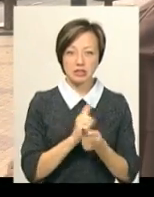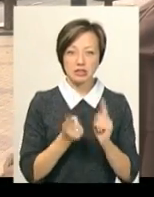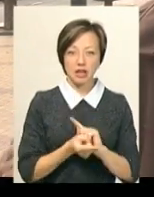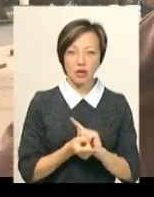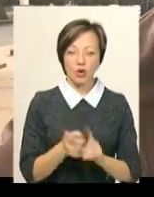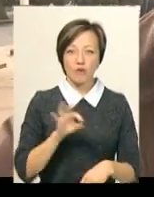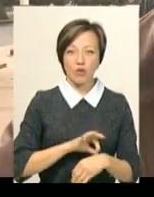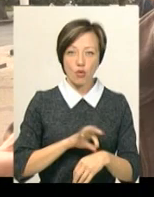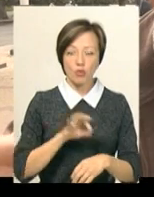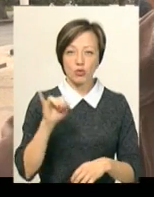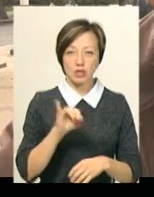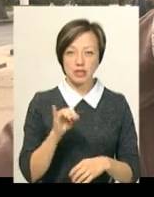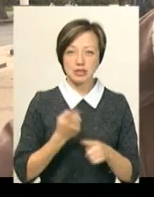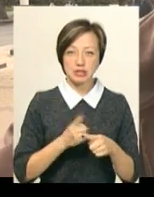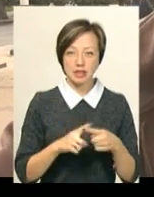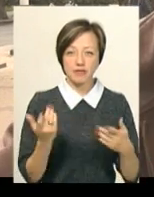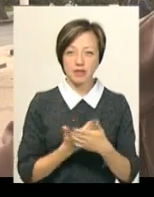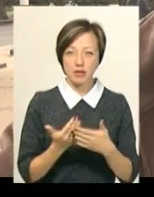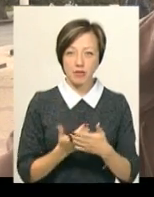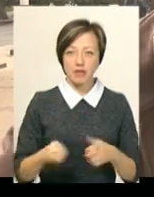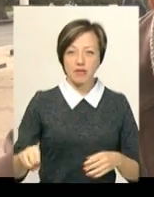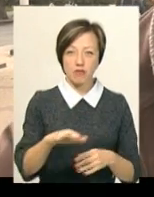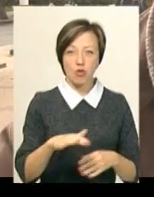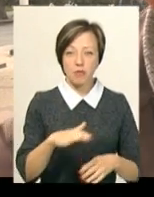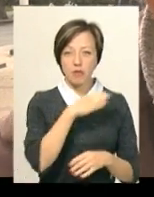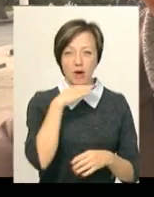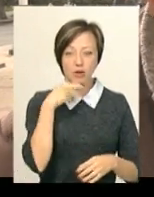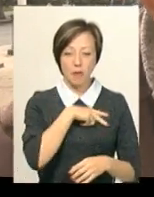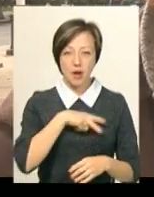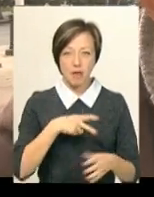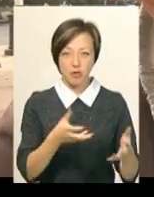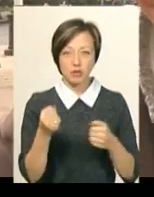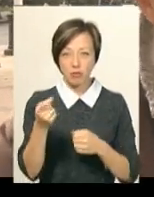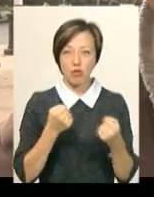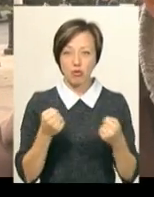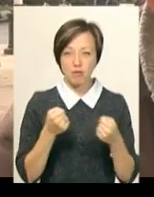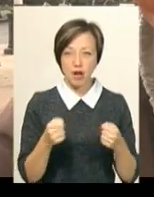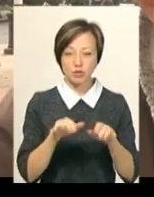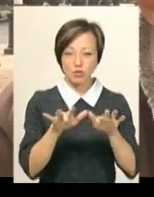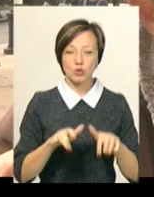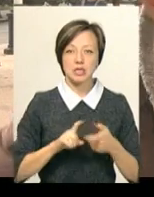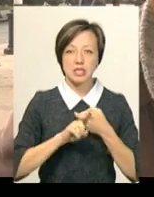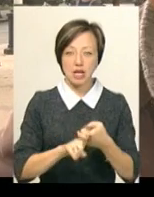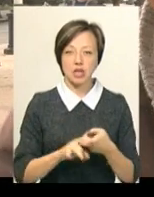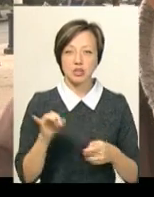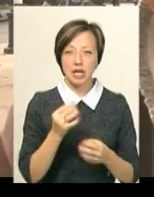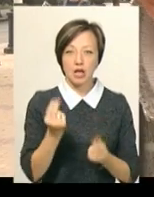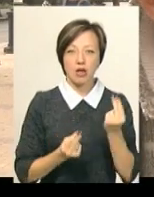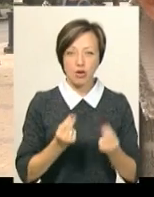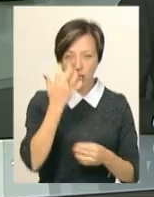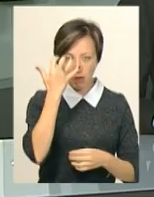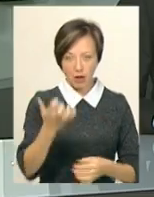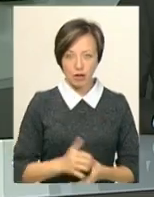певною хворобою. І цей фільм в Європі отримав дуже багато премій, тому що в них там боротьба йде з комп'ютерною залежністю і з ігроманією.